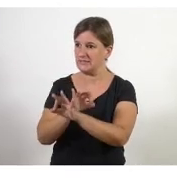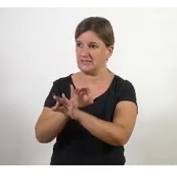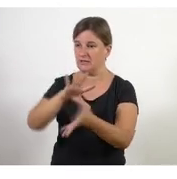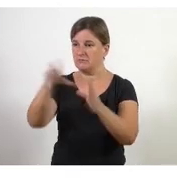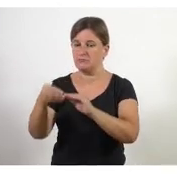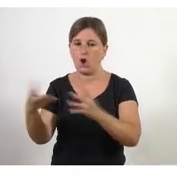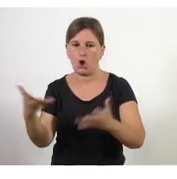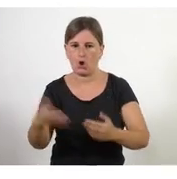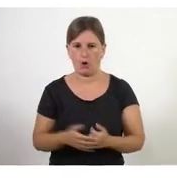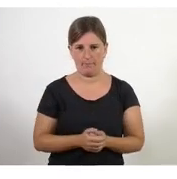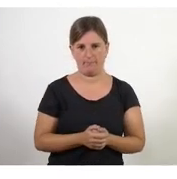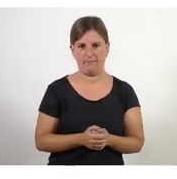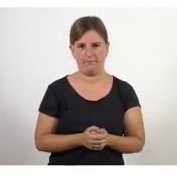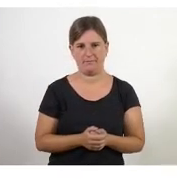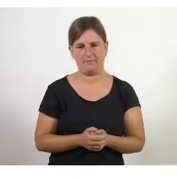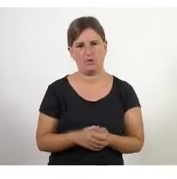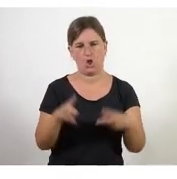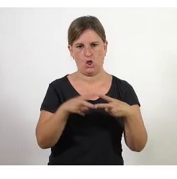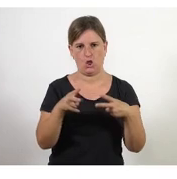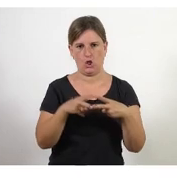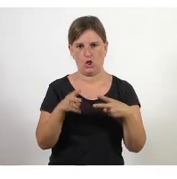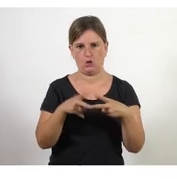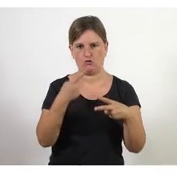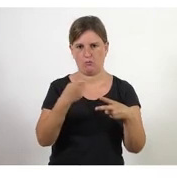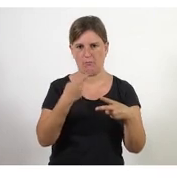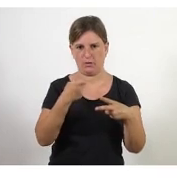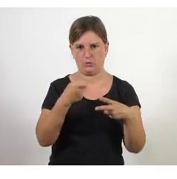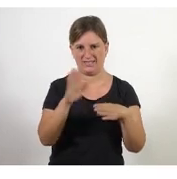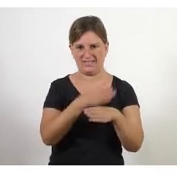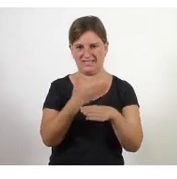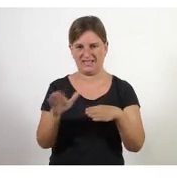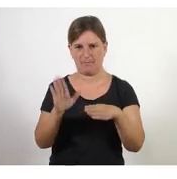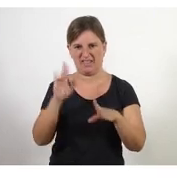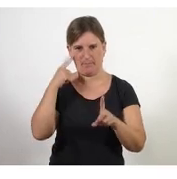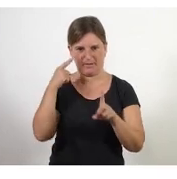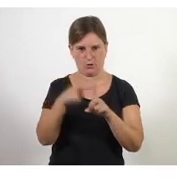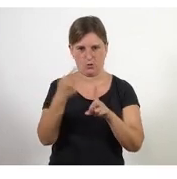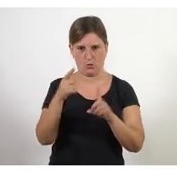Són com dues preguntes separades però que tenen un centre en comú